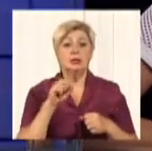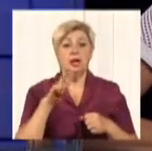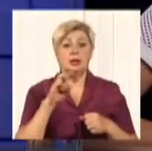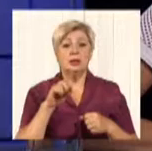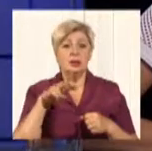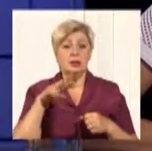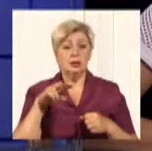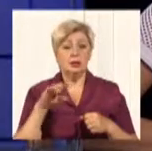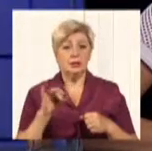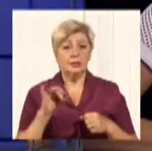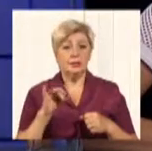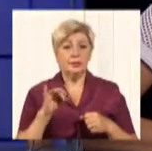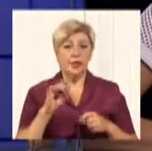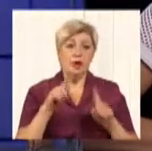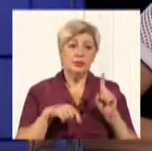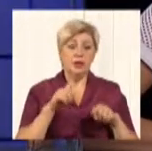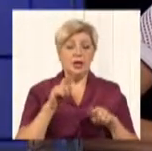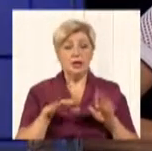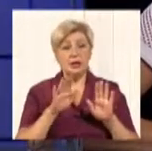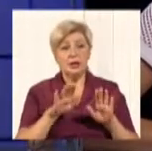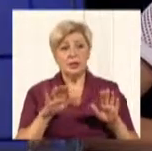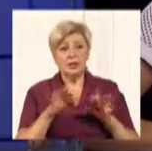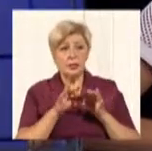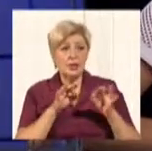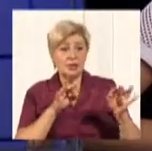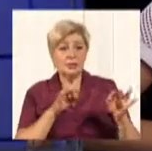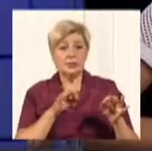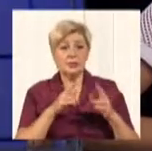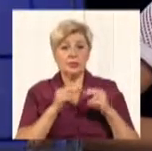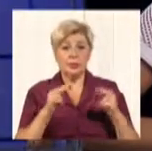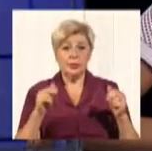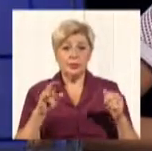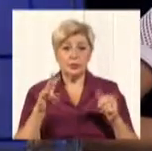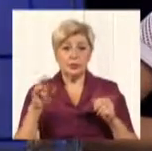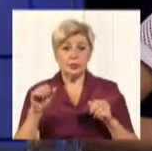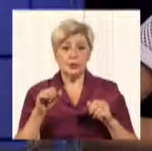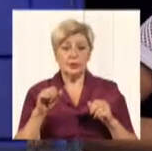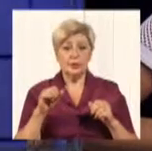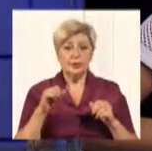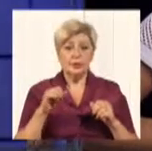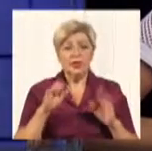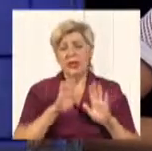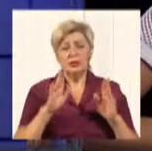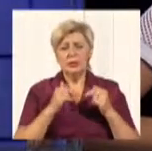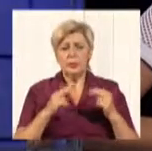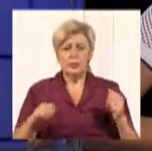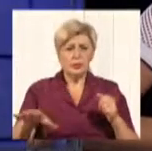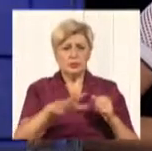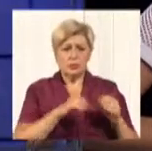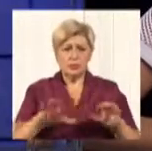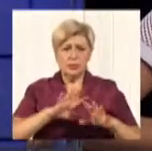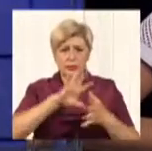це може бути подекуди в деяких місцинах. Ну, Дніпропетровщини це, власне, можливо, і не стосується, адже це